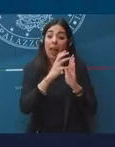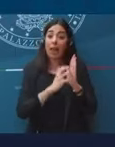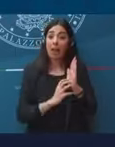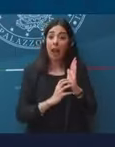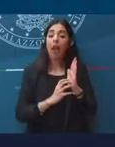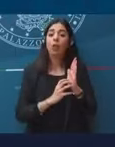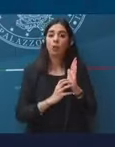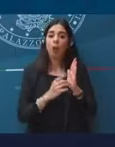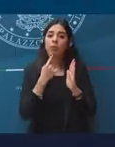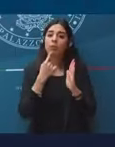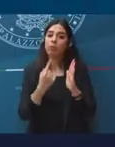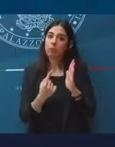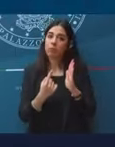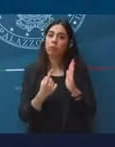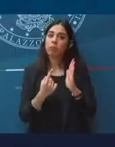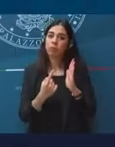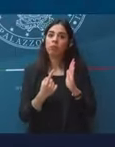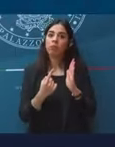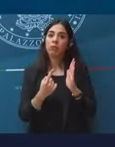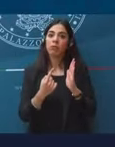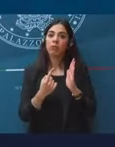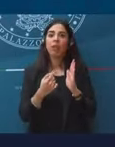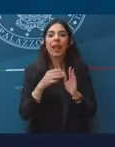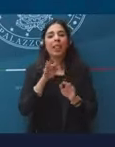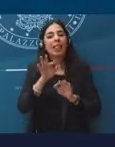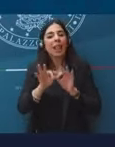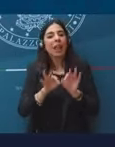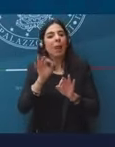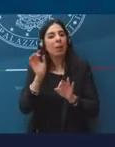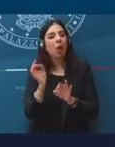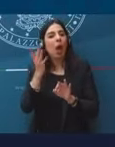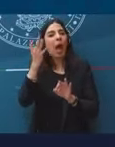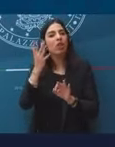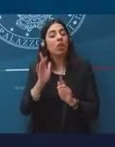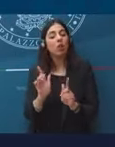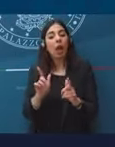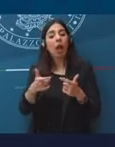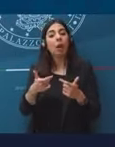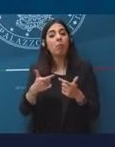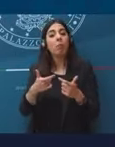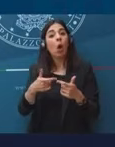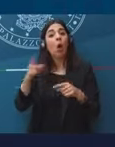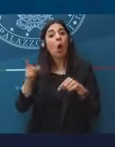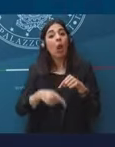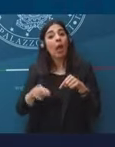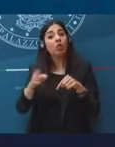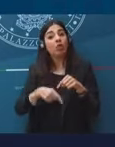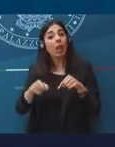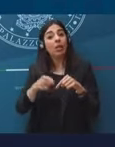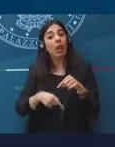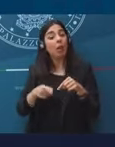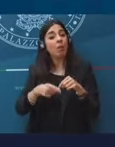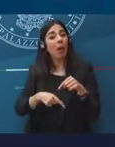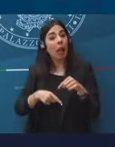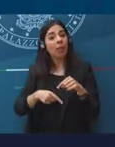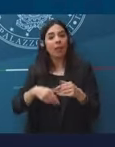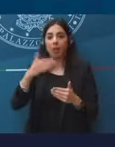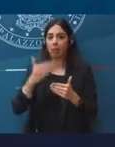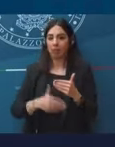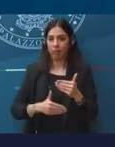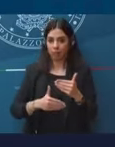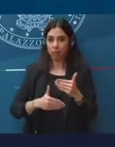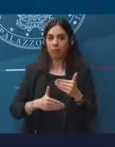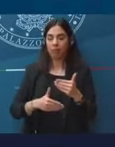il trattamento eccezionale sul blocco licenziamenti per quanto attiene gli ambiti nei quali